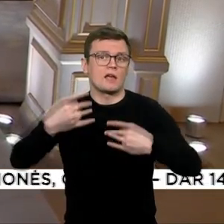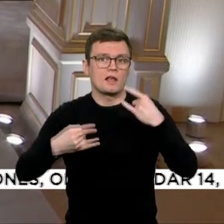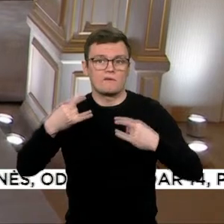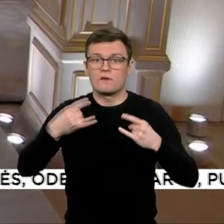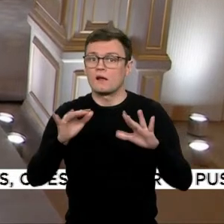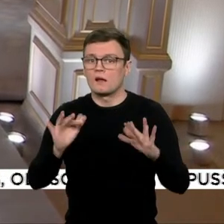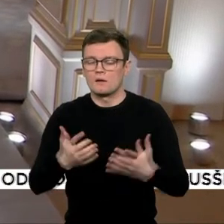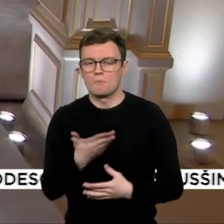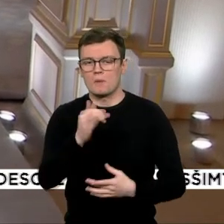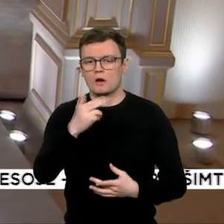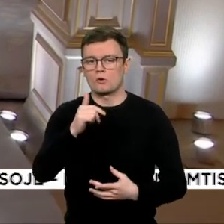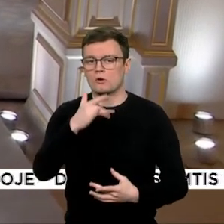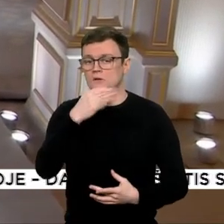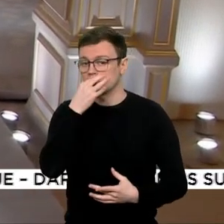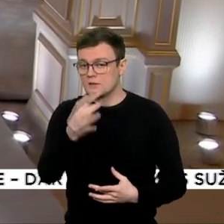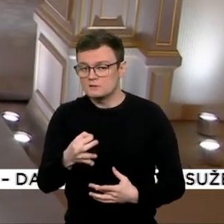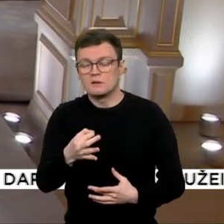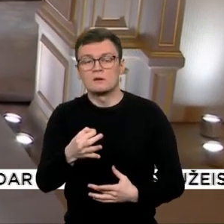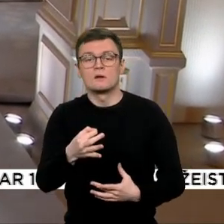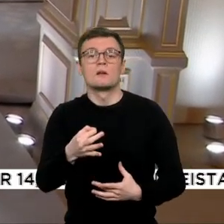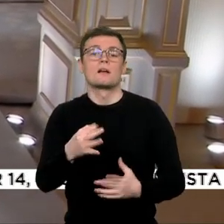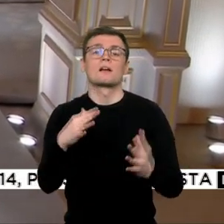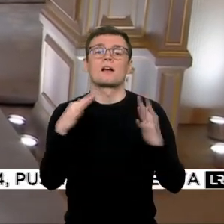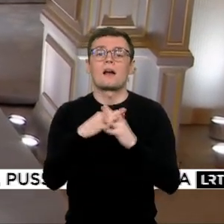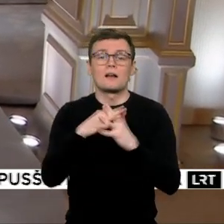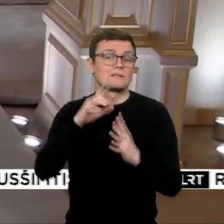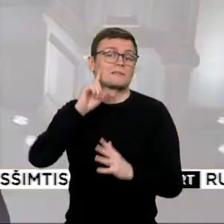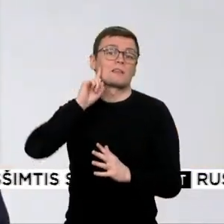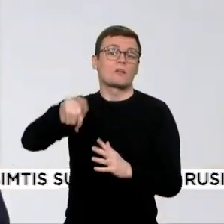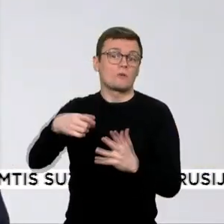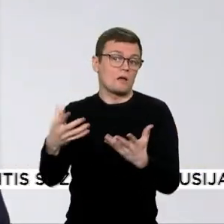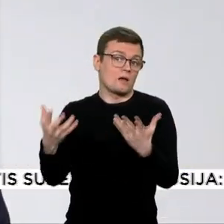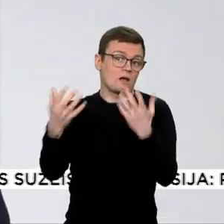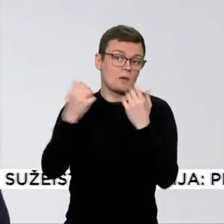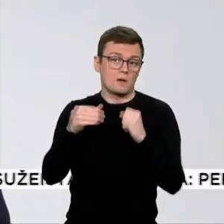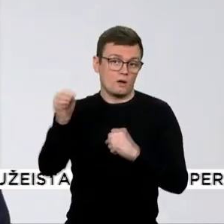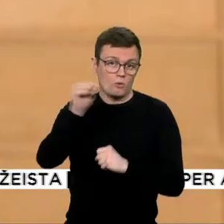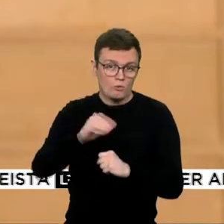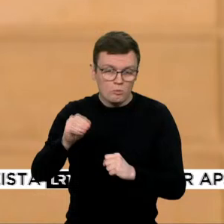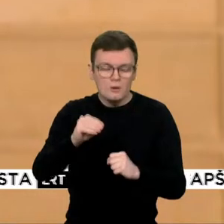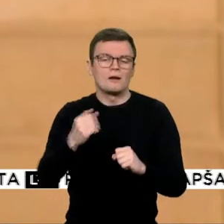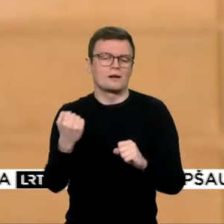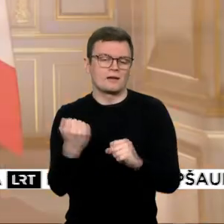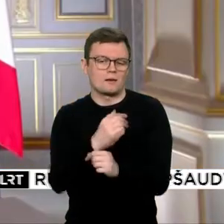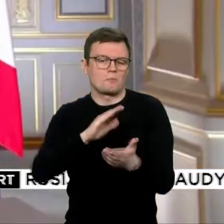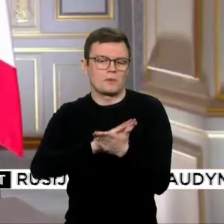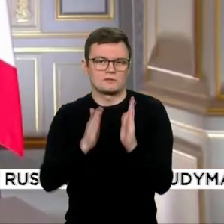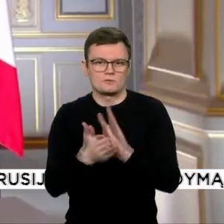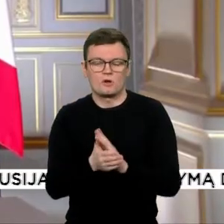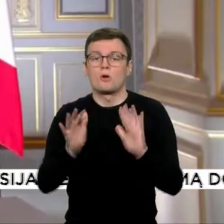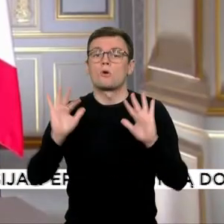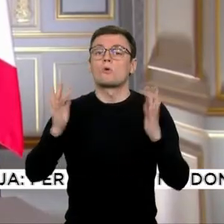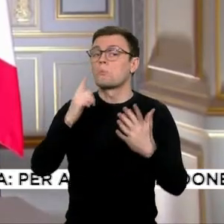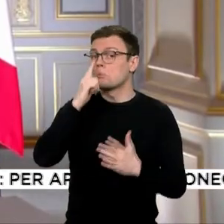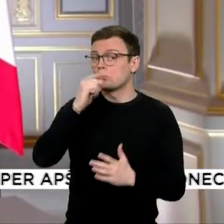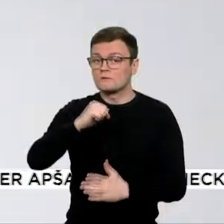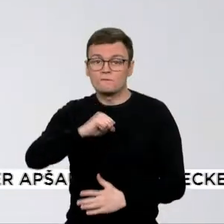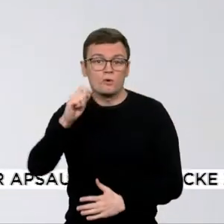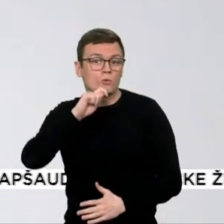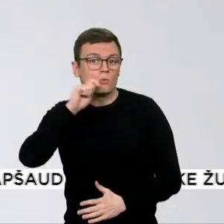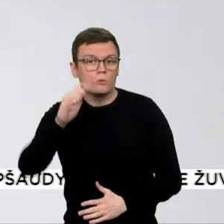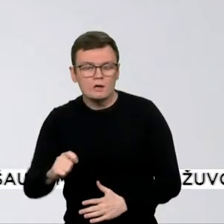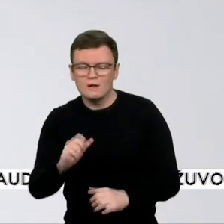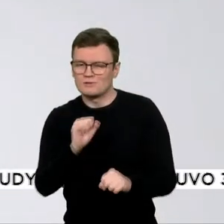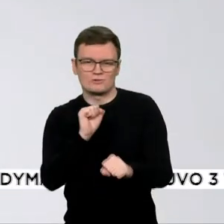tautai pareiškė, kad norint karo išvengti, reikia jam ruoštis, nes laimėjas Putinas Ukrainoje nesustos. Kad nelaimėtų,